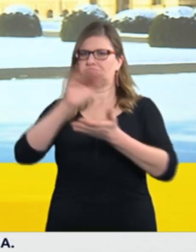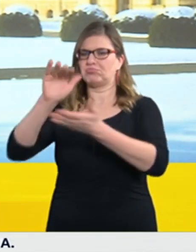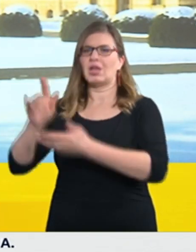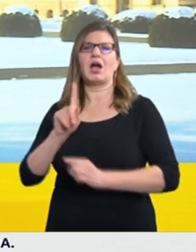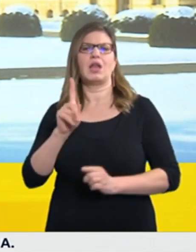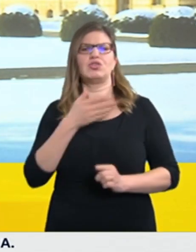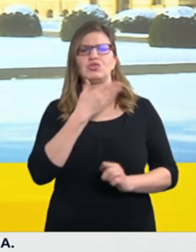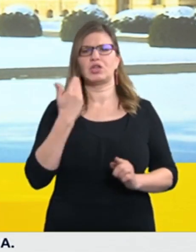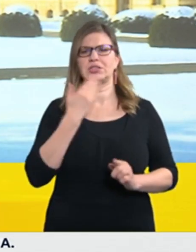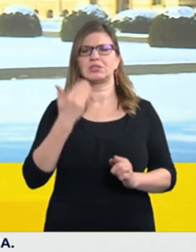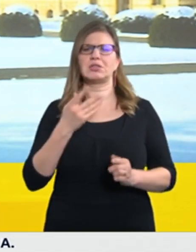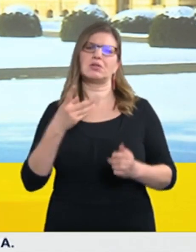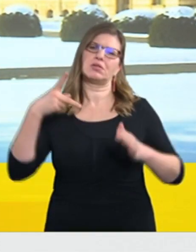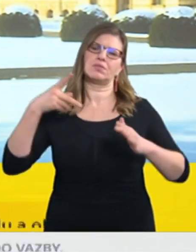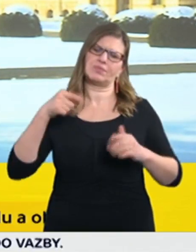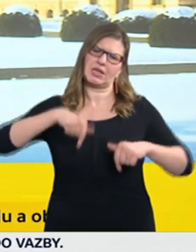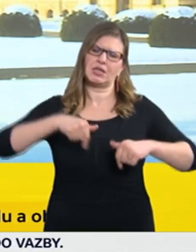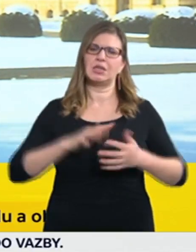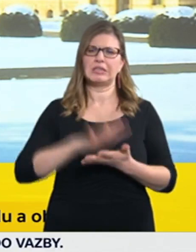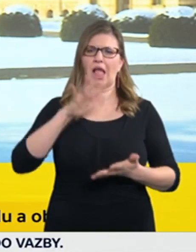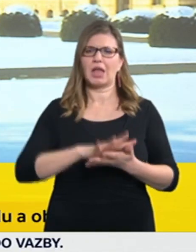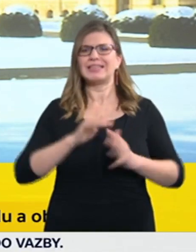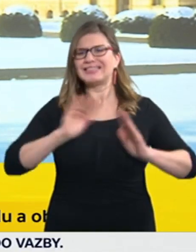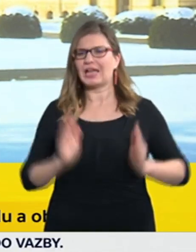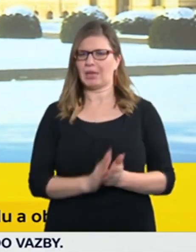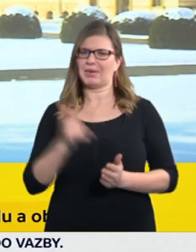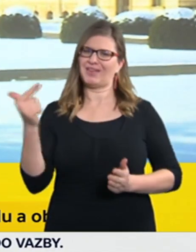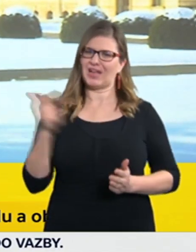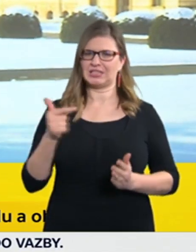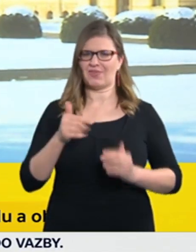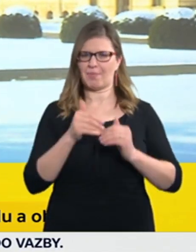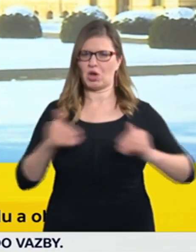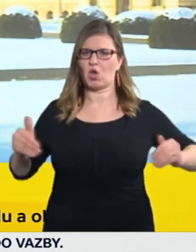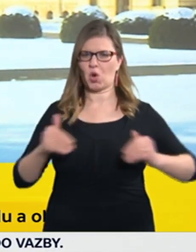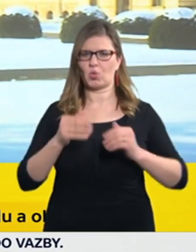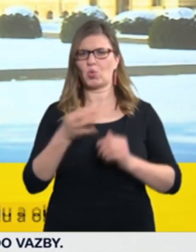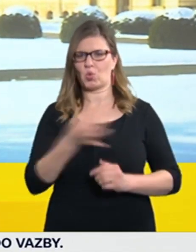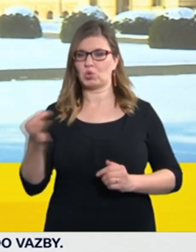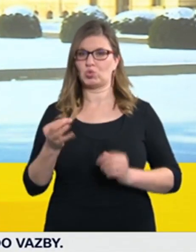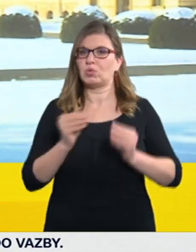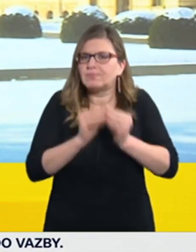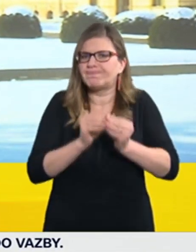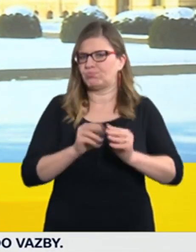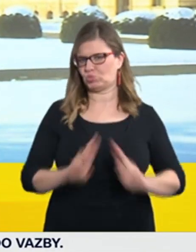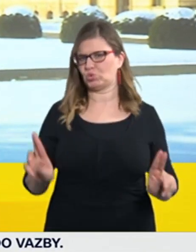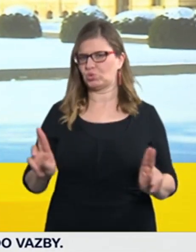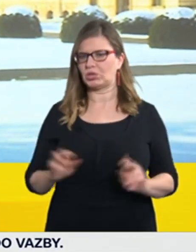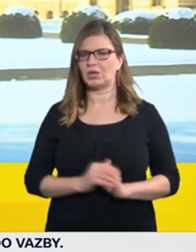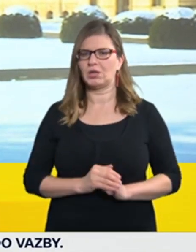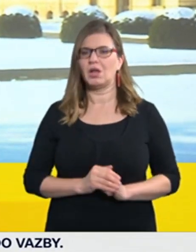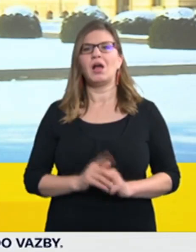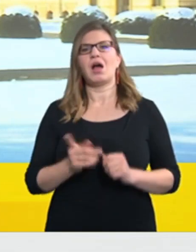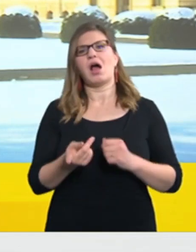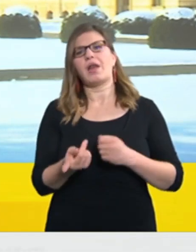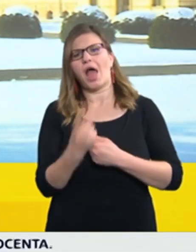jsou přibližné na úrovni 22 milionů ve smyslu produkční kapacity a ve smyslu nákupu, to znamená dovozu zahraničí,